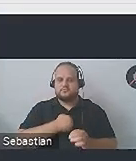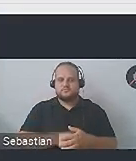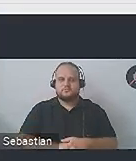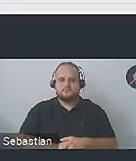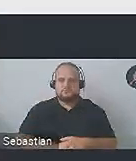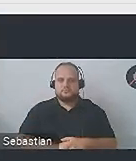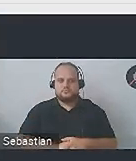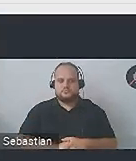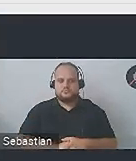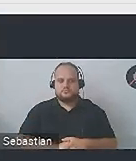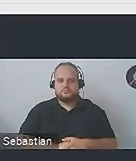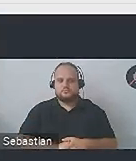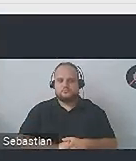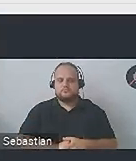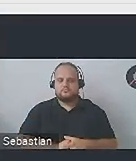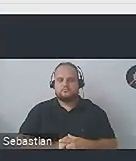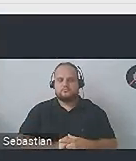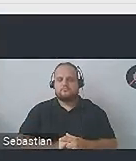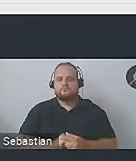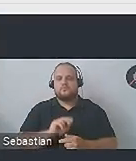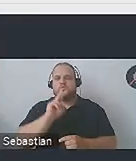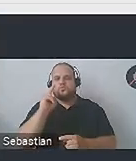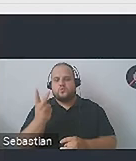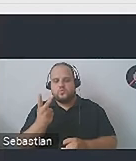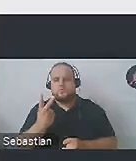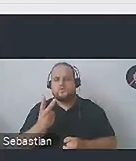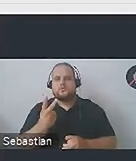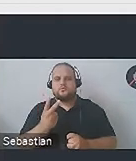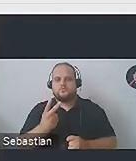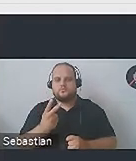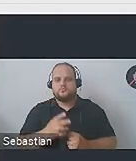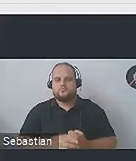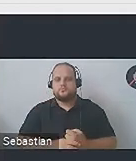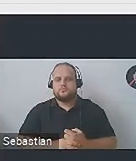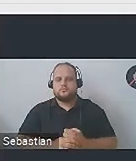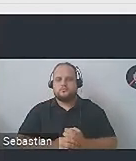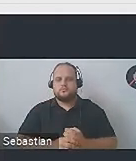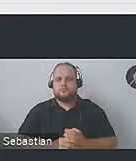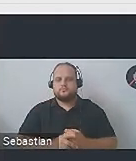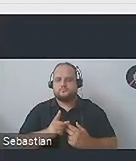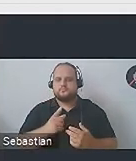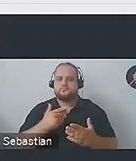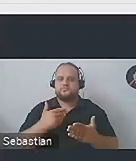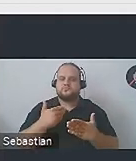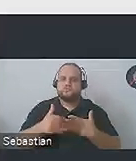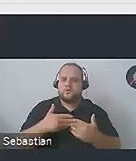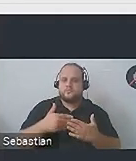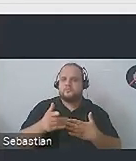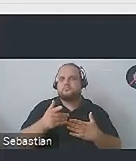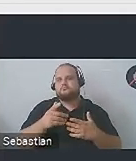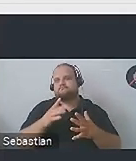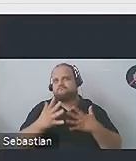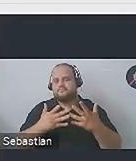Druga taka bariera do obsługi na przykład naszej strony internetowej, ale też